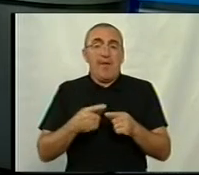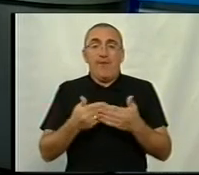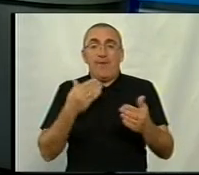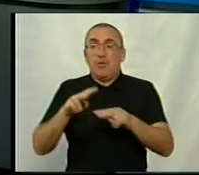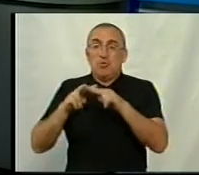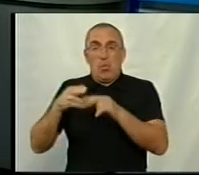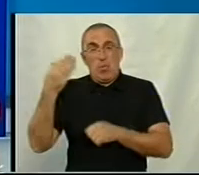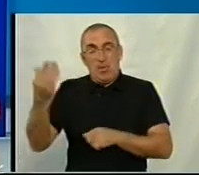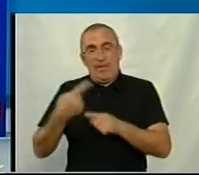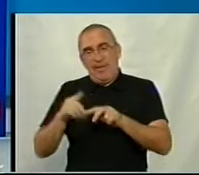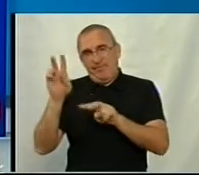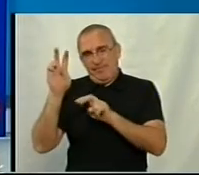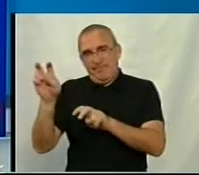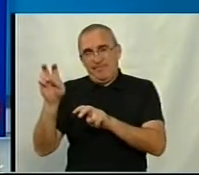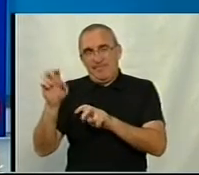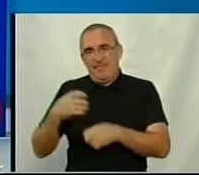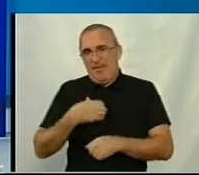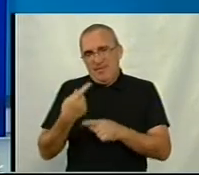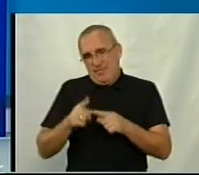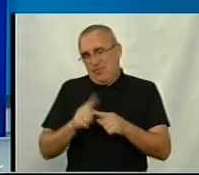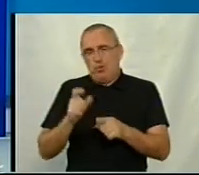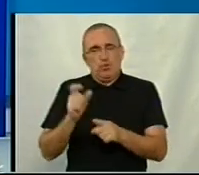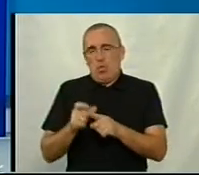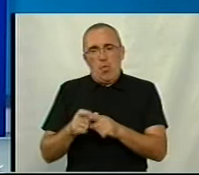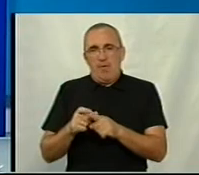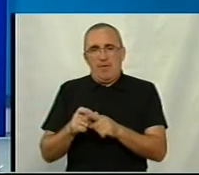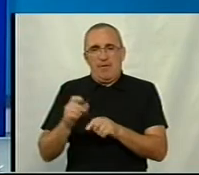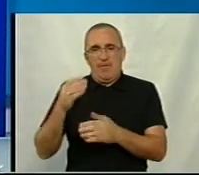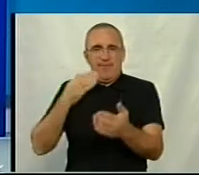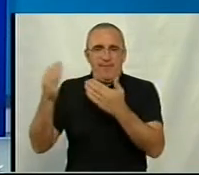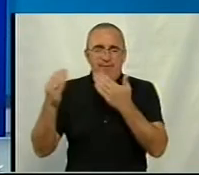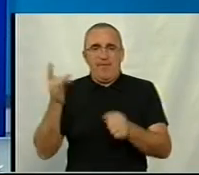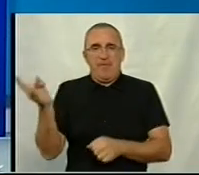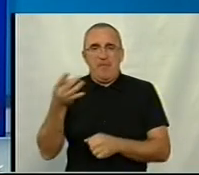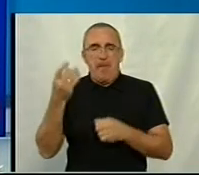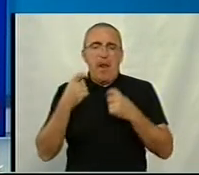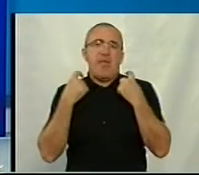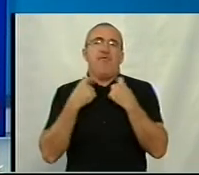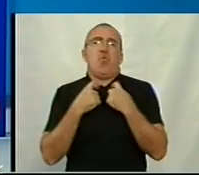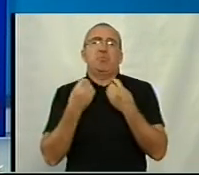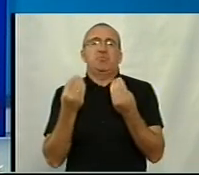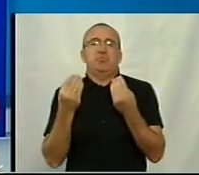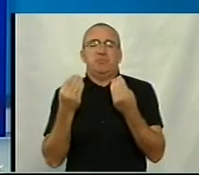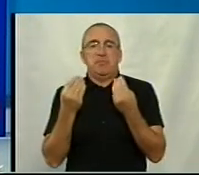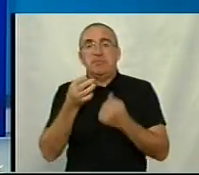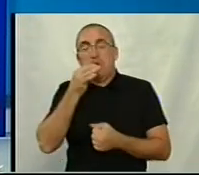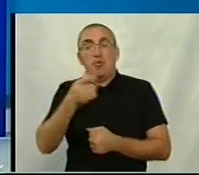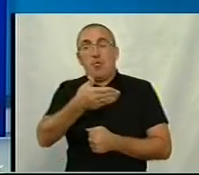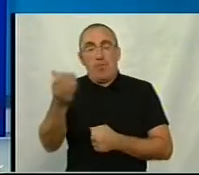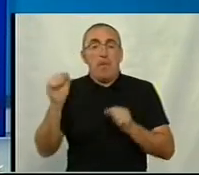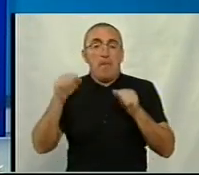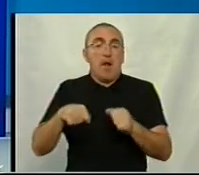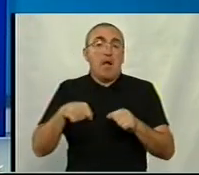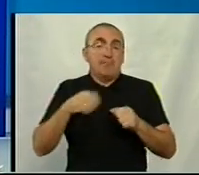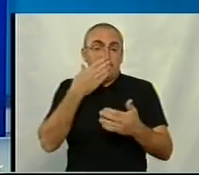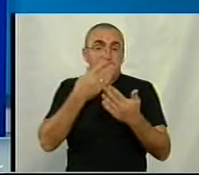столичних, так званих, я б не побоялася, мабуть, цього слова, виставок білих воротничків, сказати, що вони мають змогу